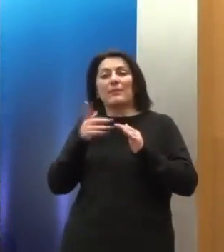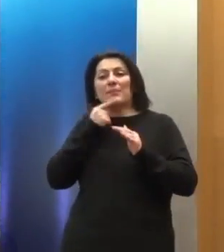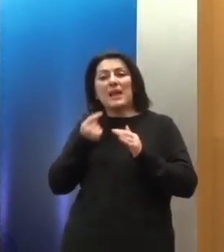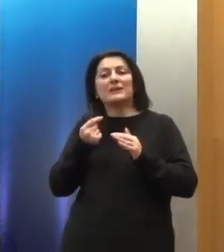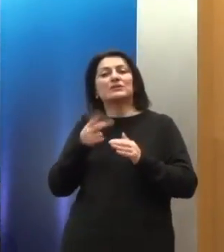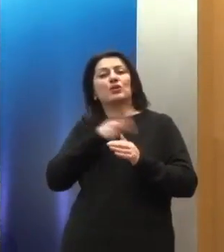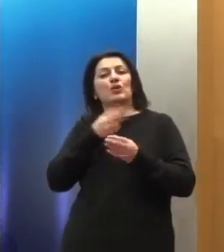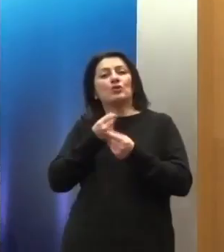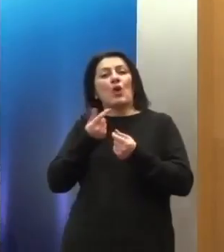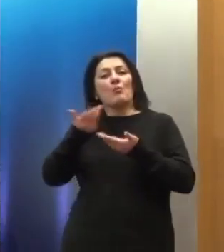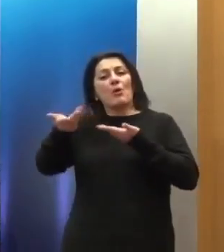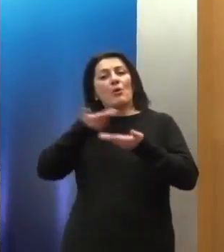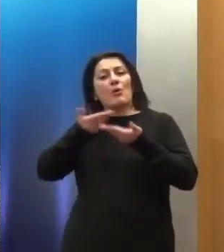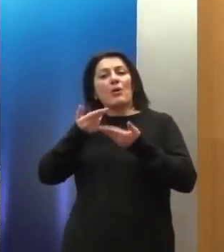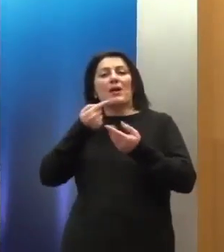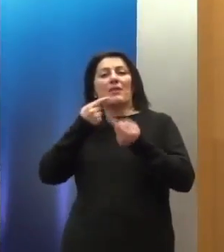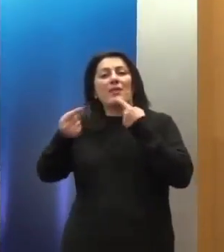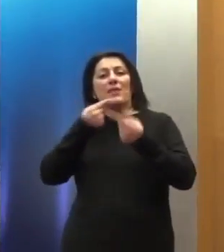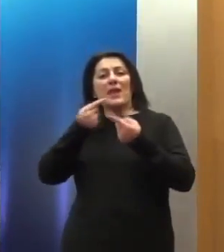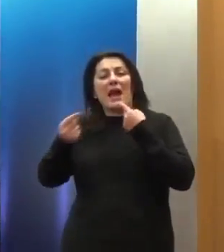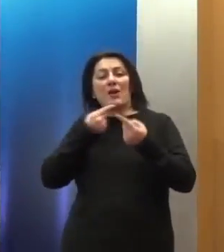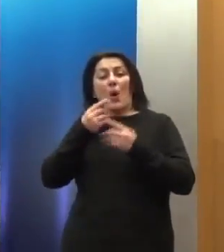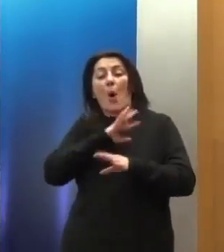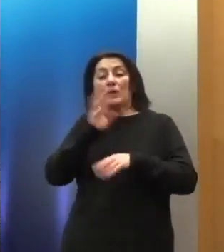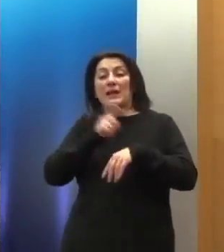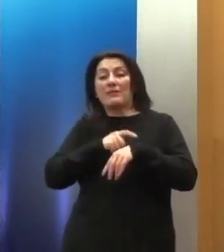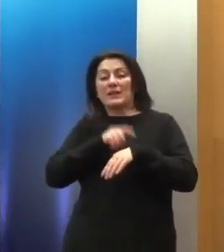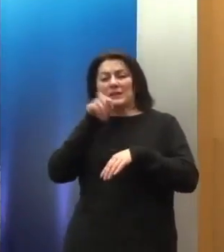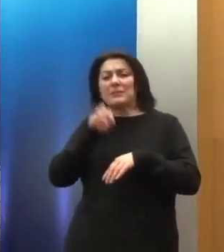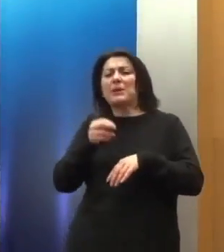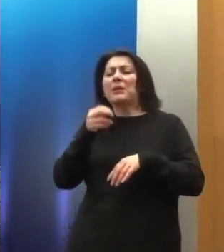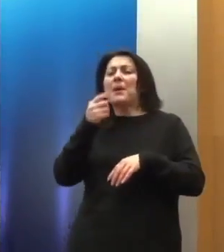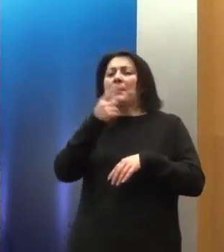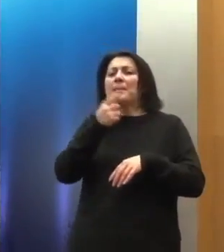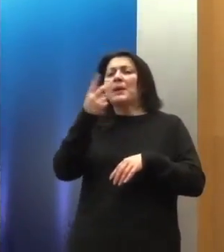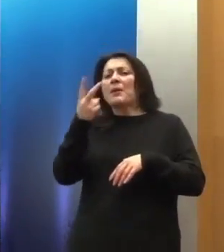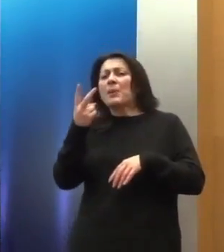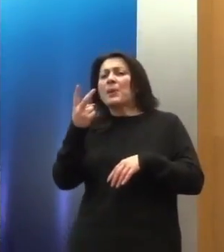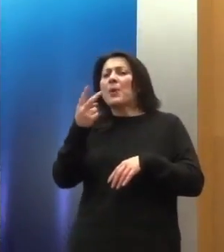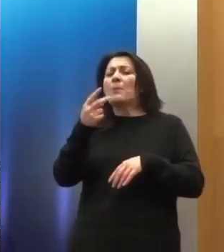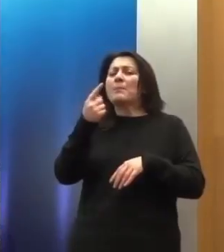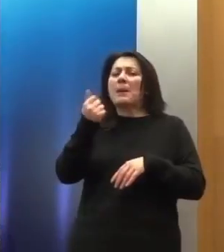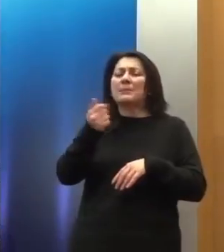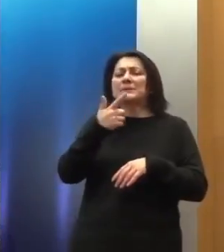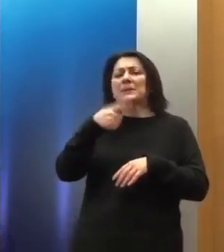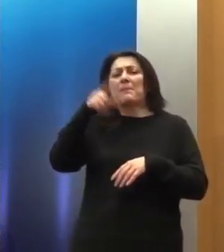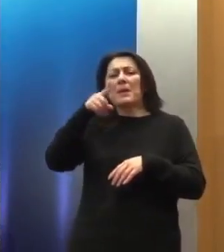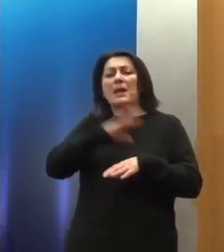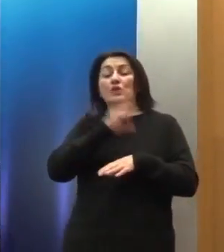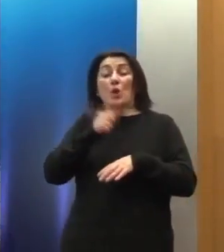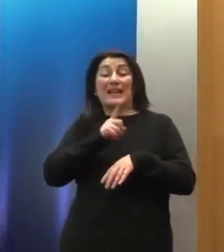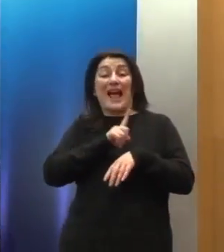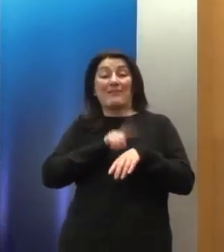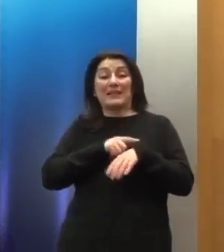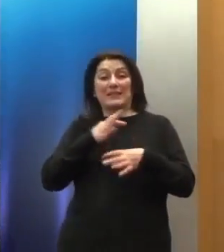ότι όντως γίνεται την ώρα που θα έρθει τις 2, 1,5-2 μέρες, που είναι η αντιπροσωπεία παρούσα